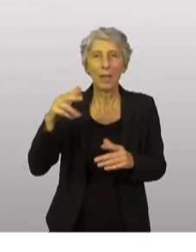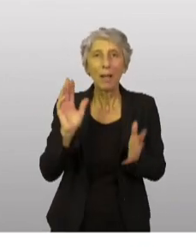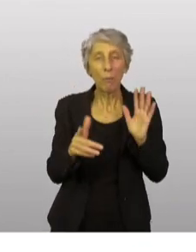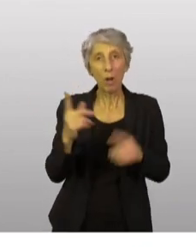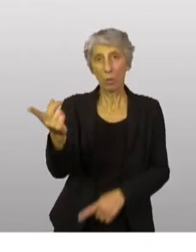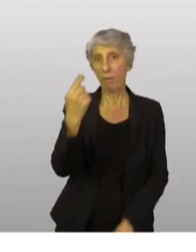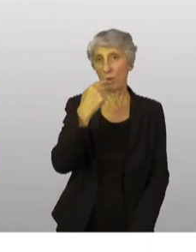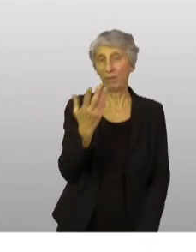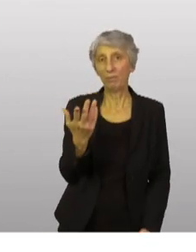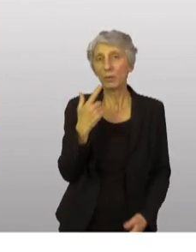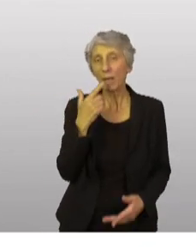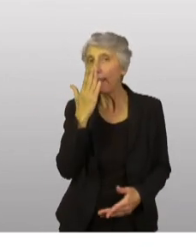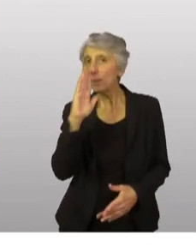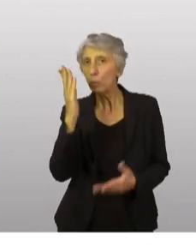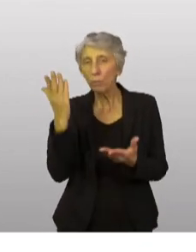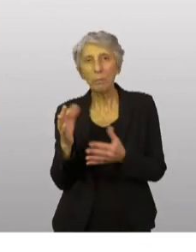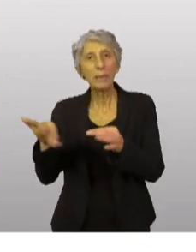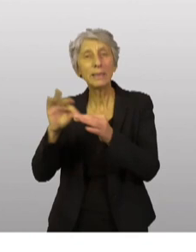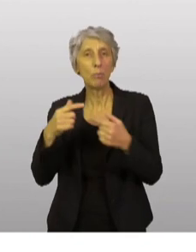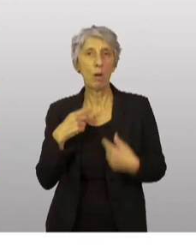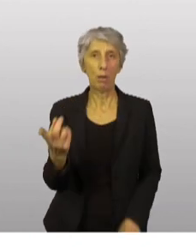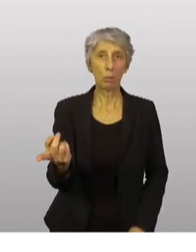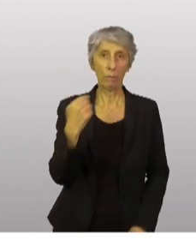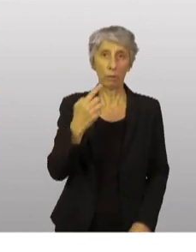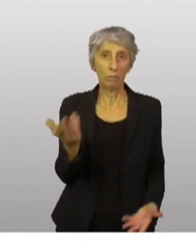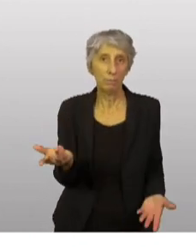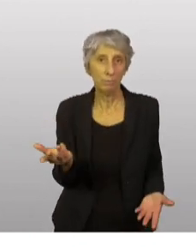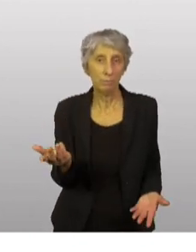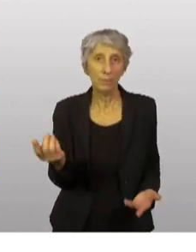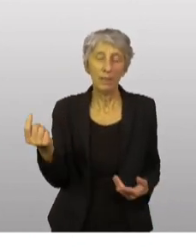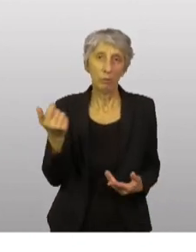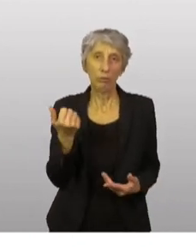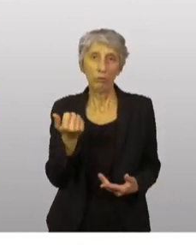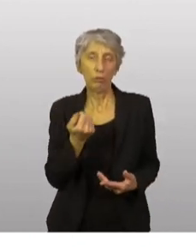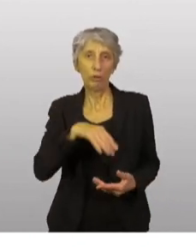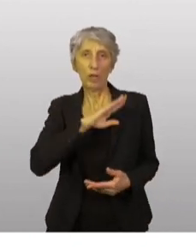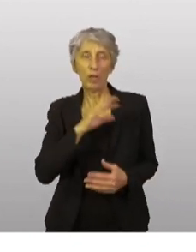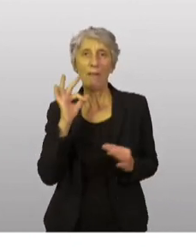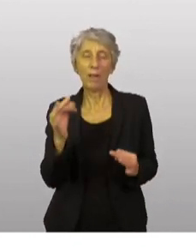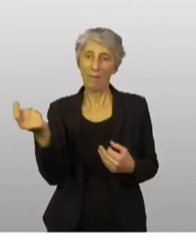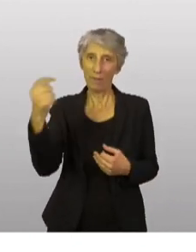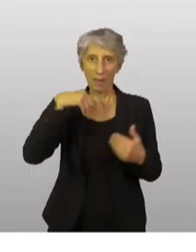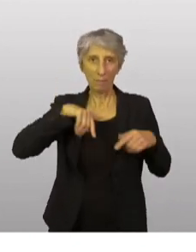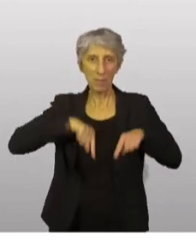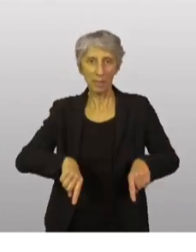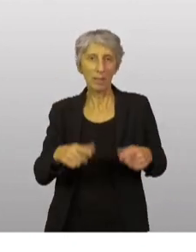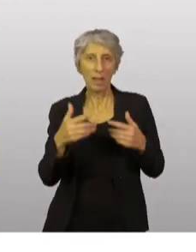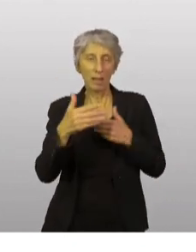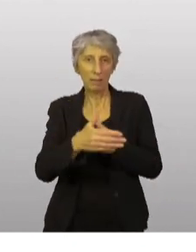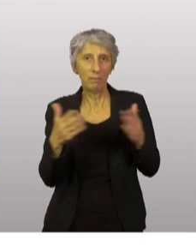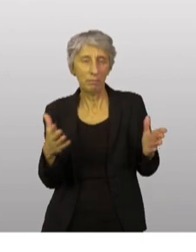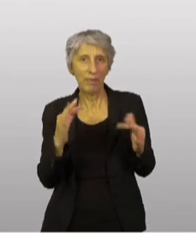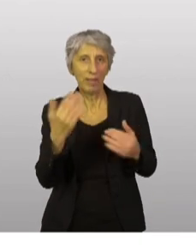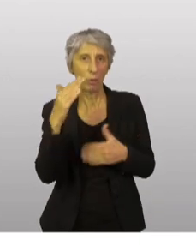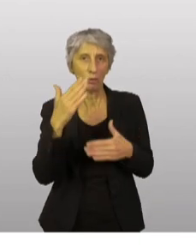'attitude de ce pays mérite que l'on convoque le chargé d'affaires au Quai d'Orsay. Nos relations seraient